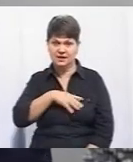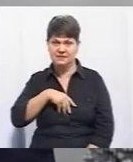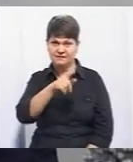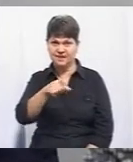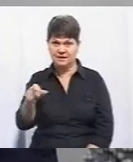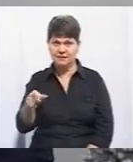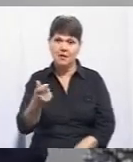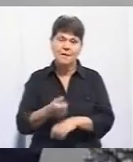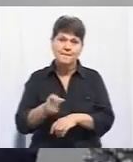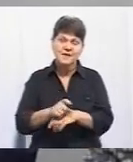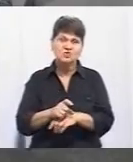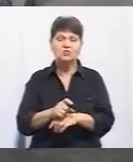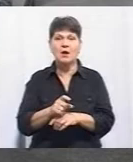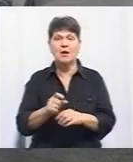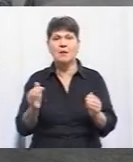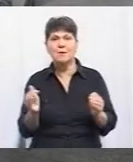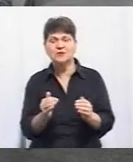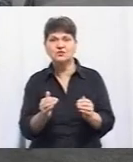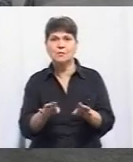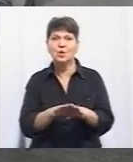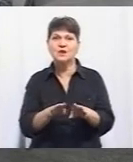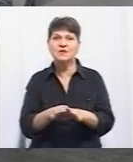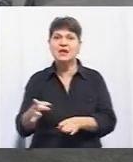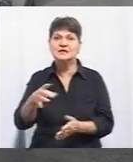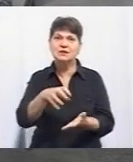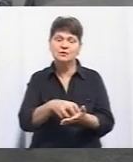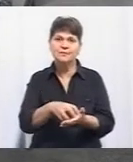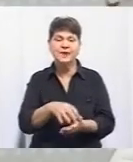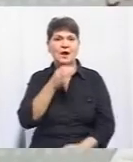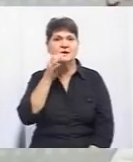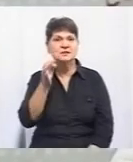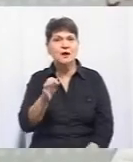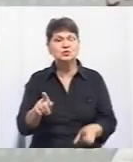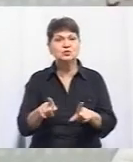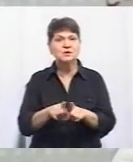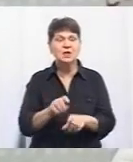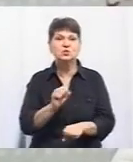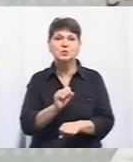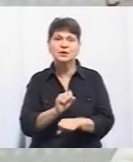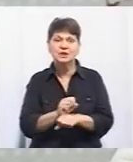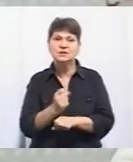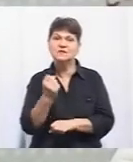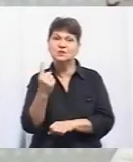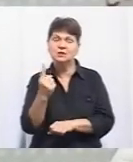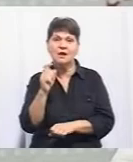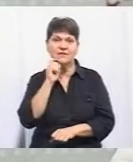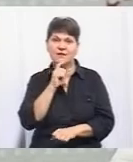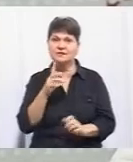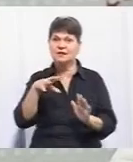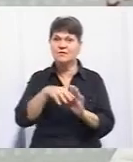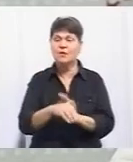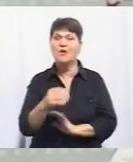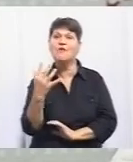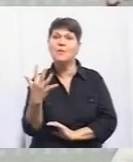більша-менша порівняно з іншими регіонами? Скажу так, ми зупинилися на 11 областях, Вінниця війшла в топ-5 міст,